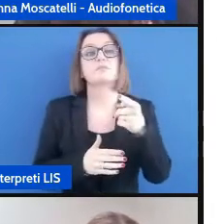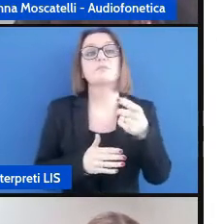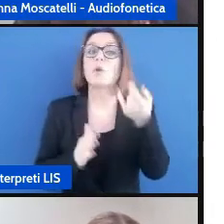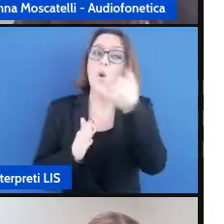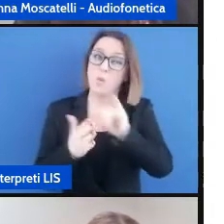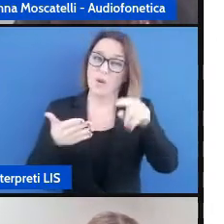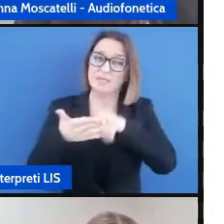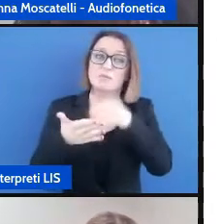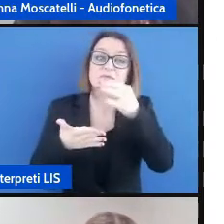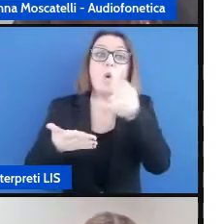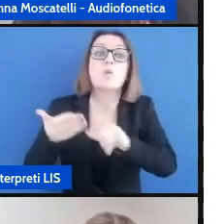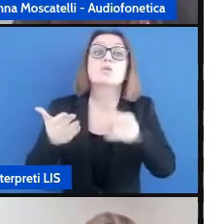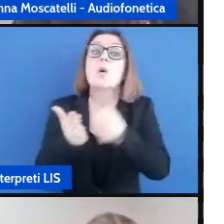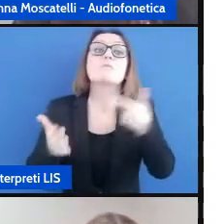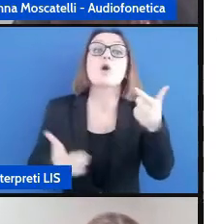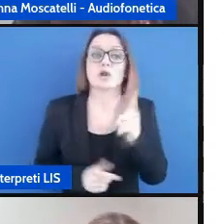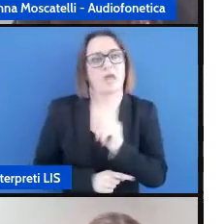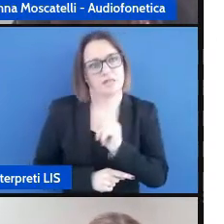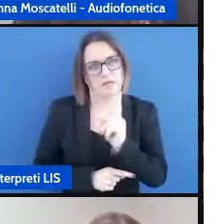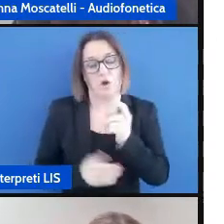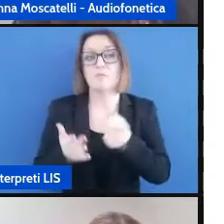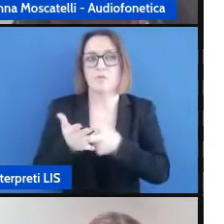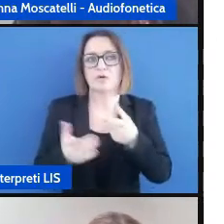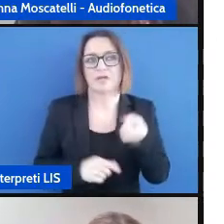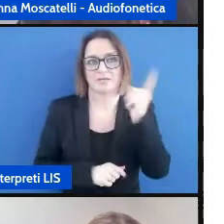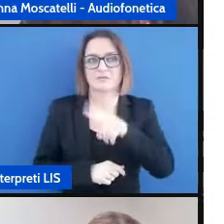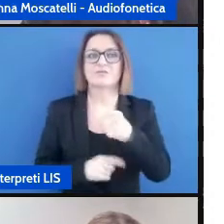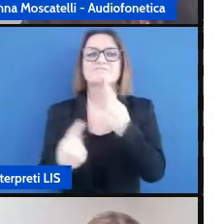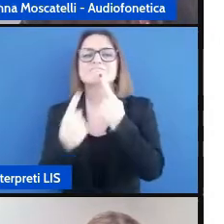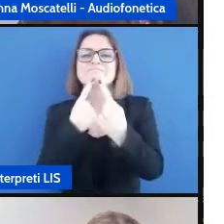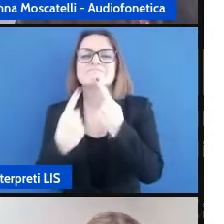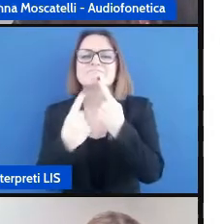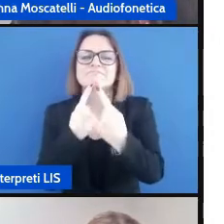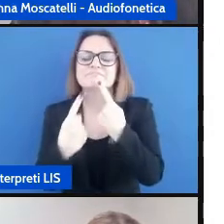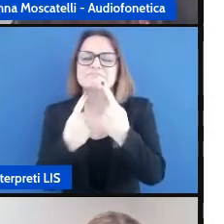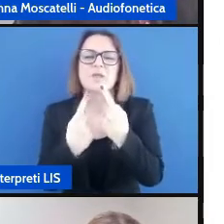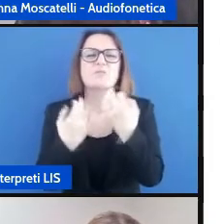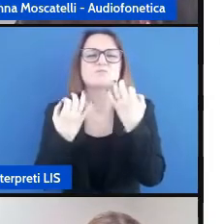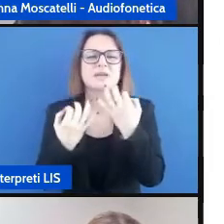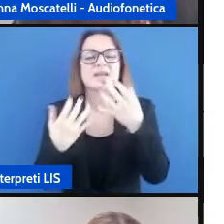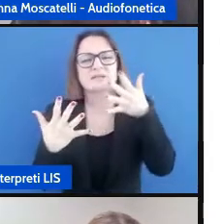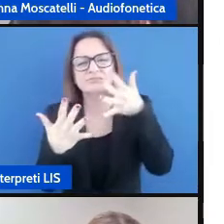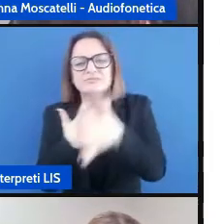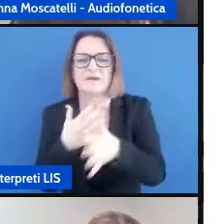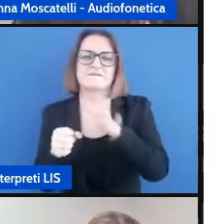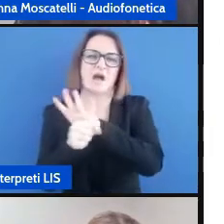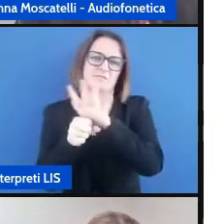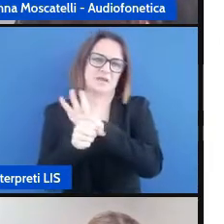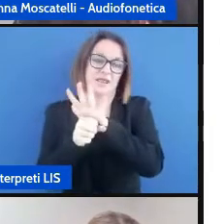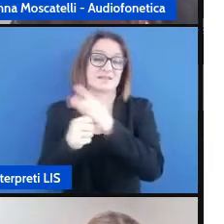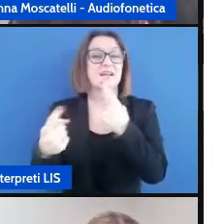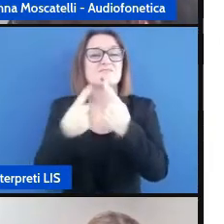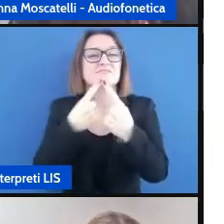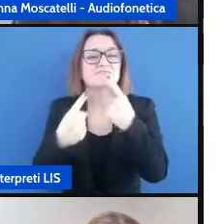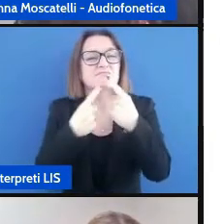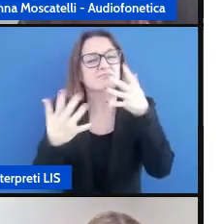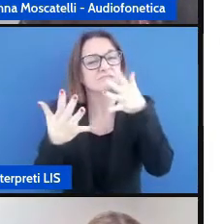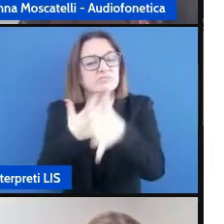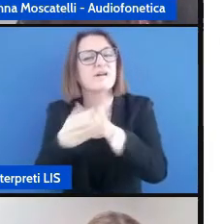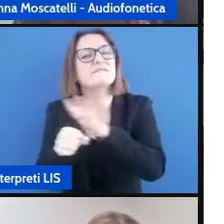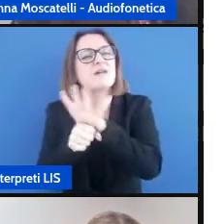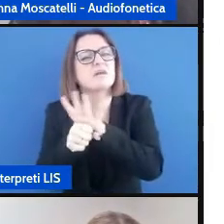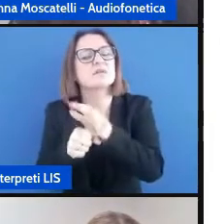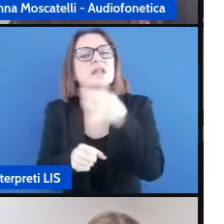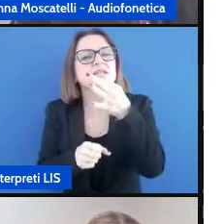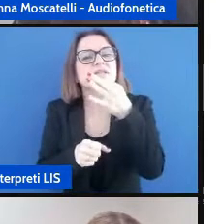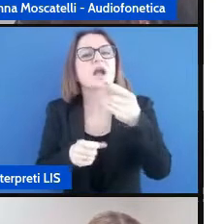importanza un colloquio approfondito con la famiglia un colloquio che pone la scuola in